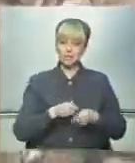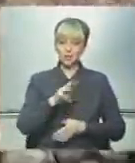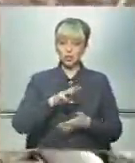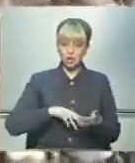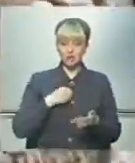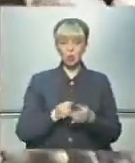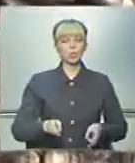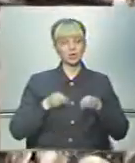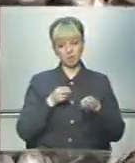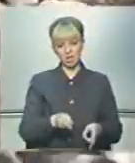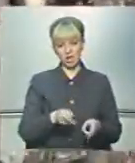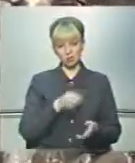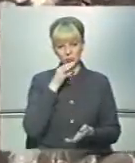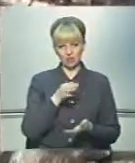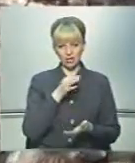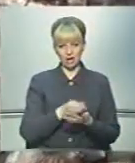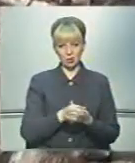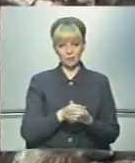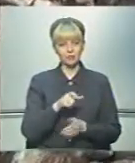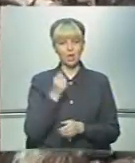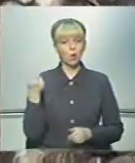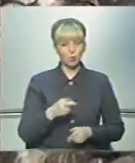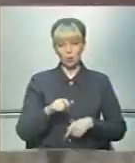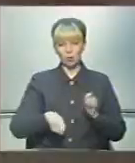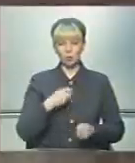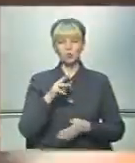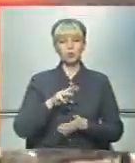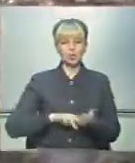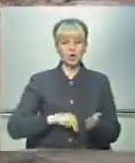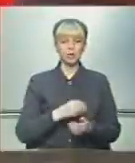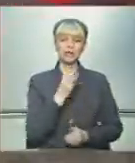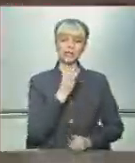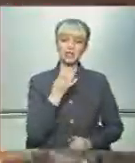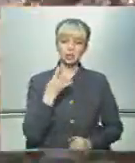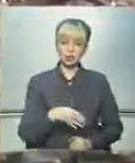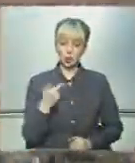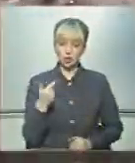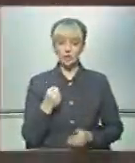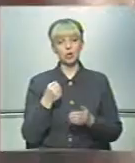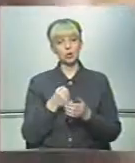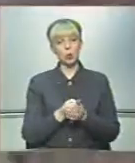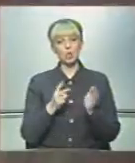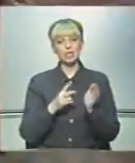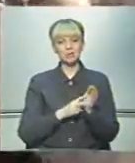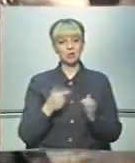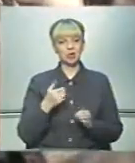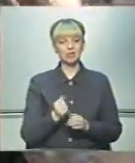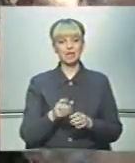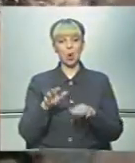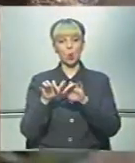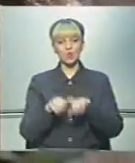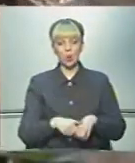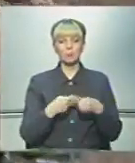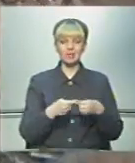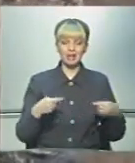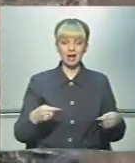штрафів до кримінальної відповідальності. За грубе порушення штраф від 340 до 700 гривень з конфіскацією